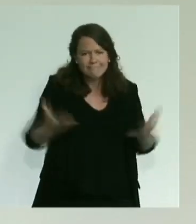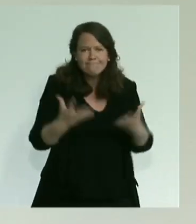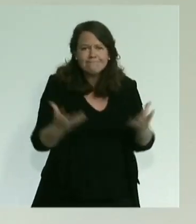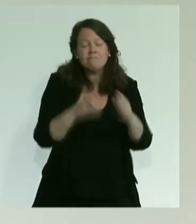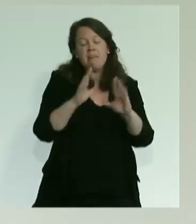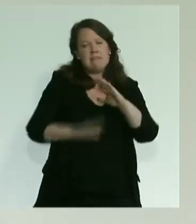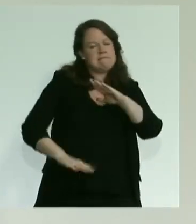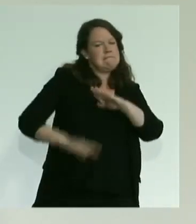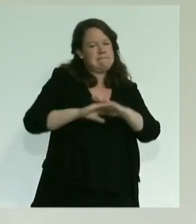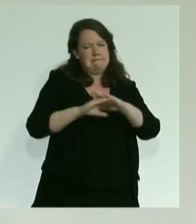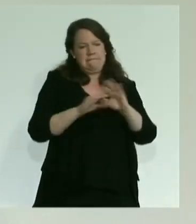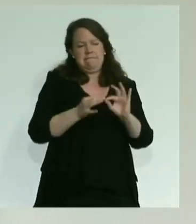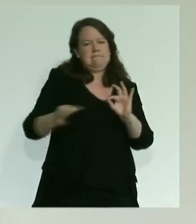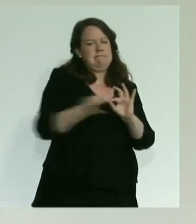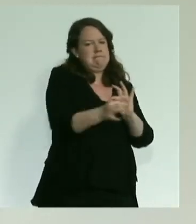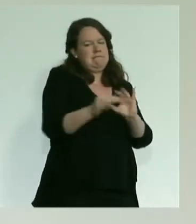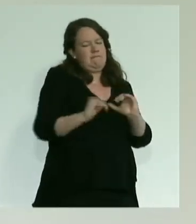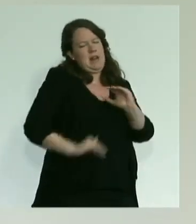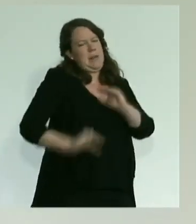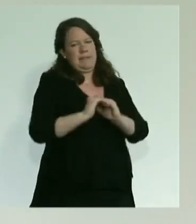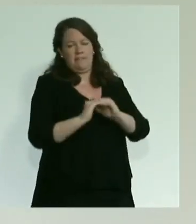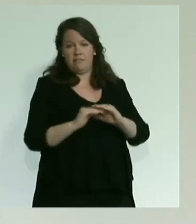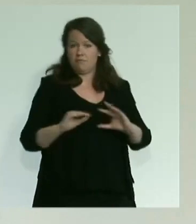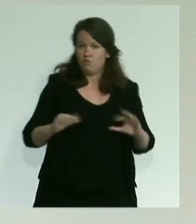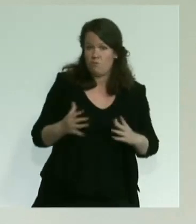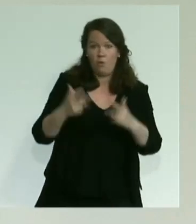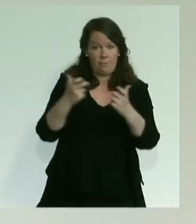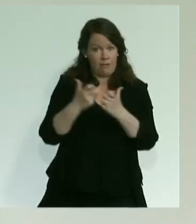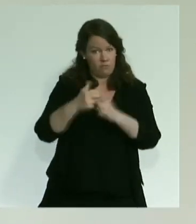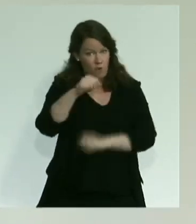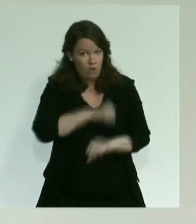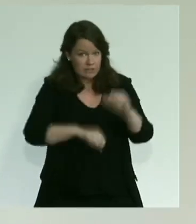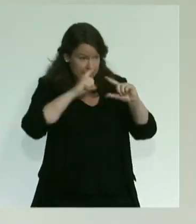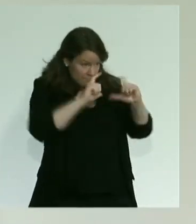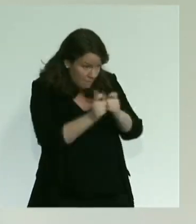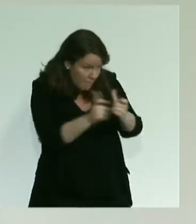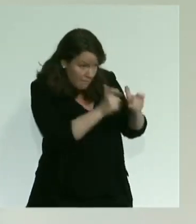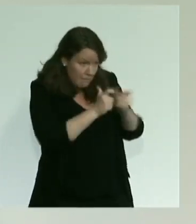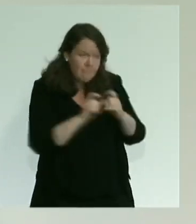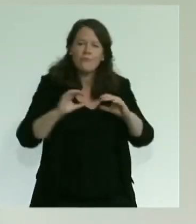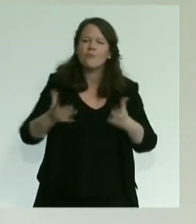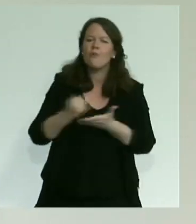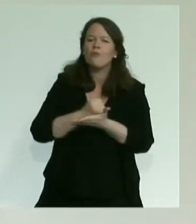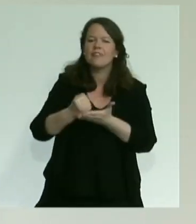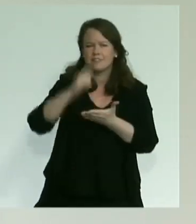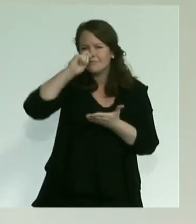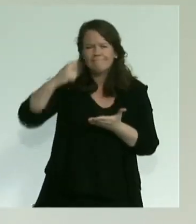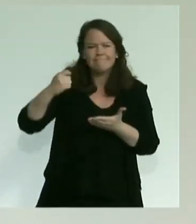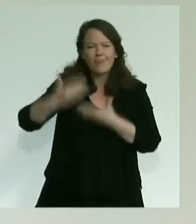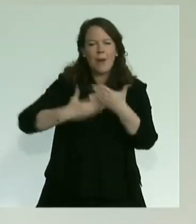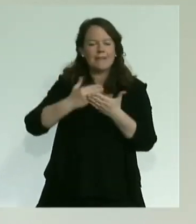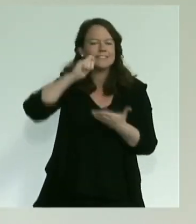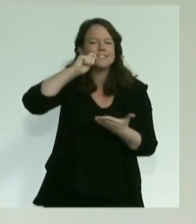Nous organisons aussi, vous le savez, des campagnes de dépistage collectif avec les tests salivaires. Et lorsqu'il le faut, nous fermons des classes. Hier,